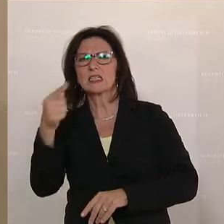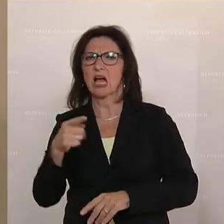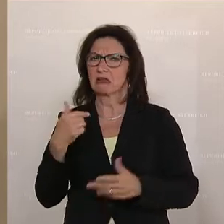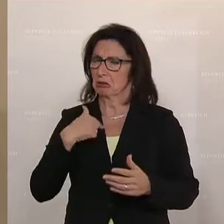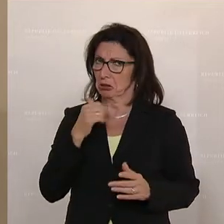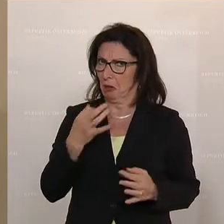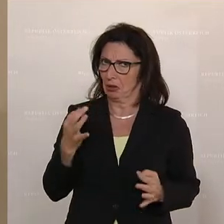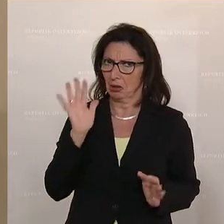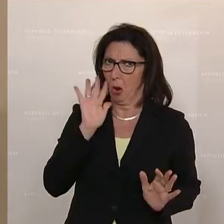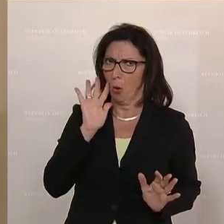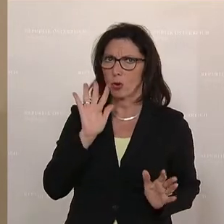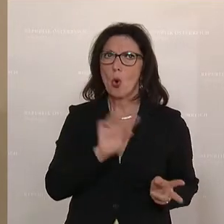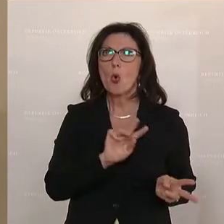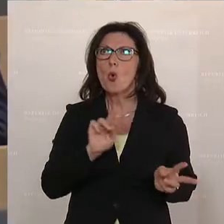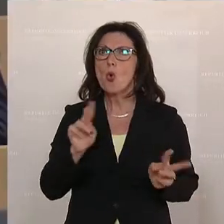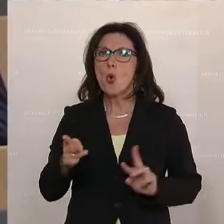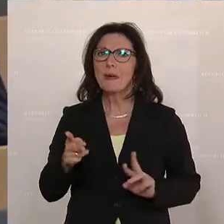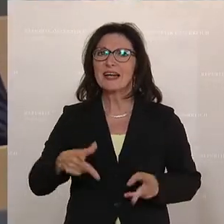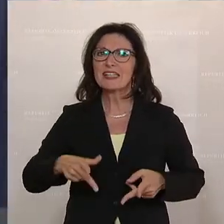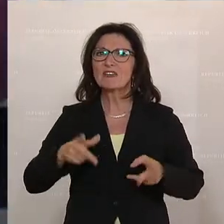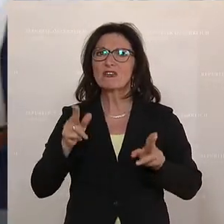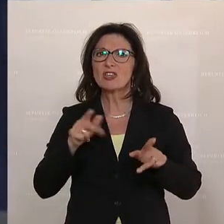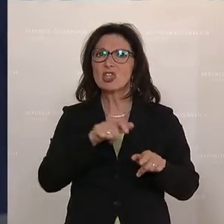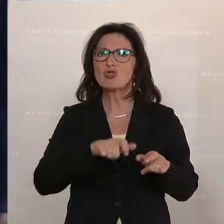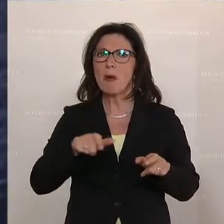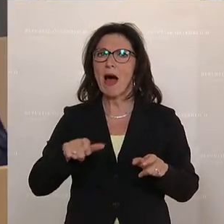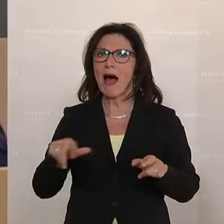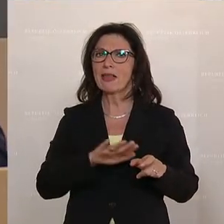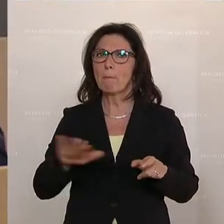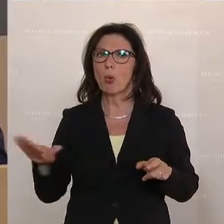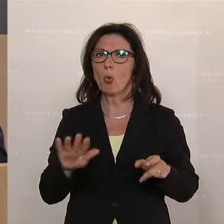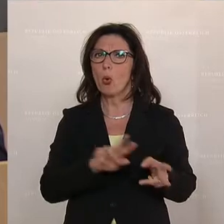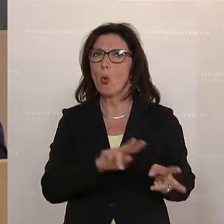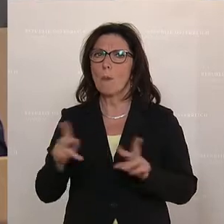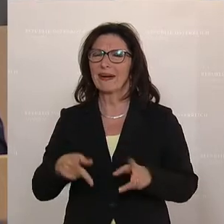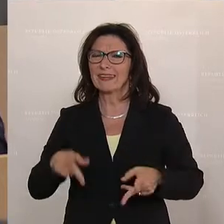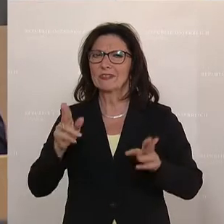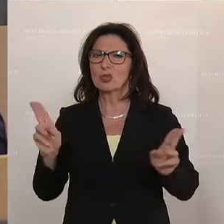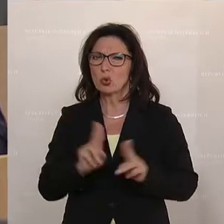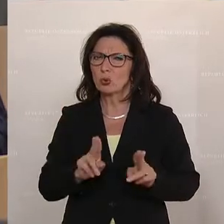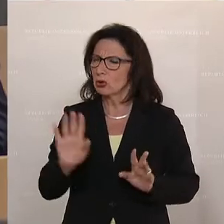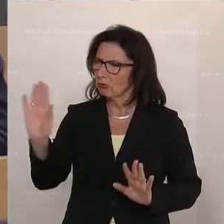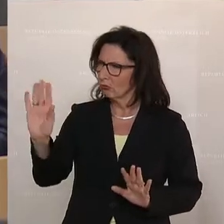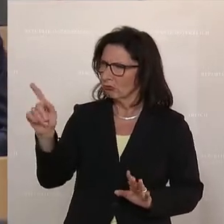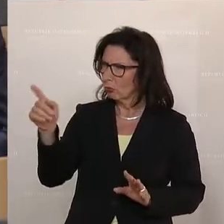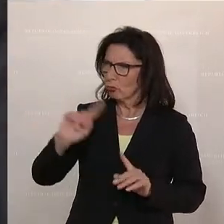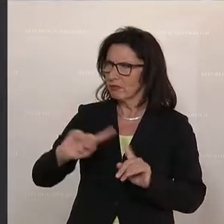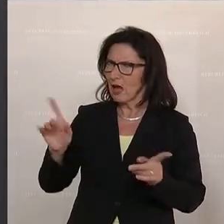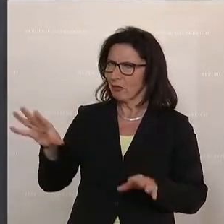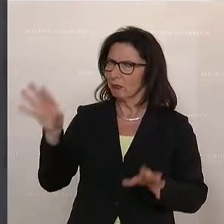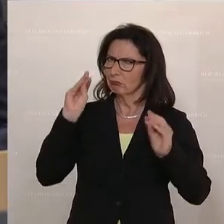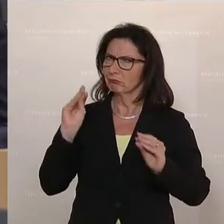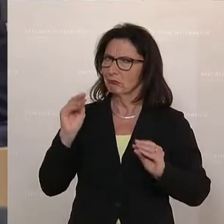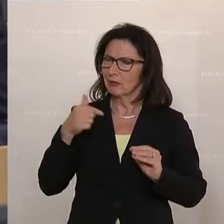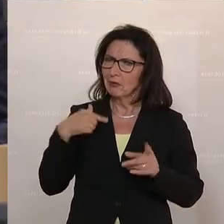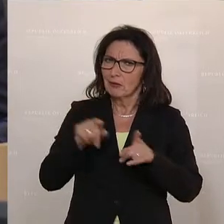die Übergangsfristen beim Vollspaltenboden zu kurz. da hast du eine andere Rede gehört. Im Gegenteil, also ich bin auch der Meinung, dass